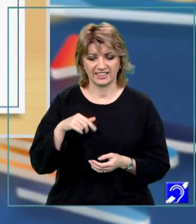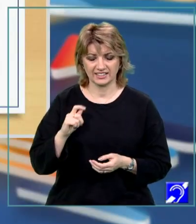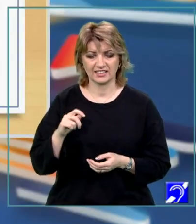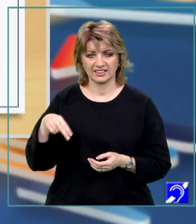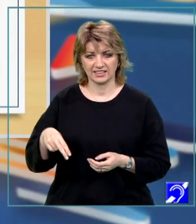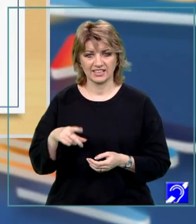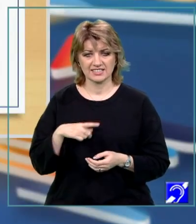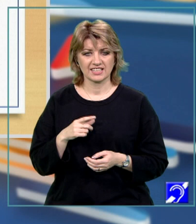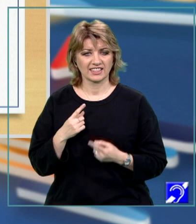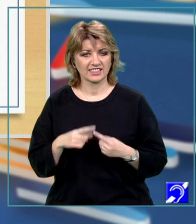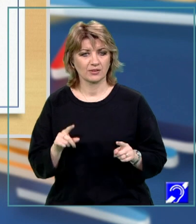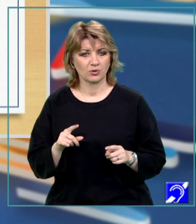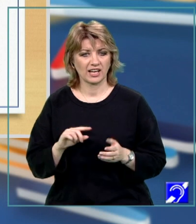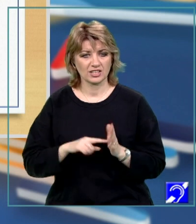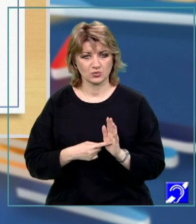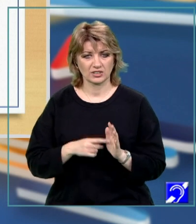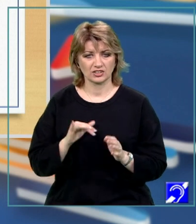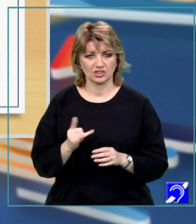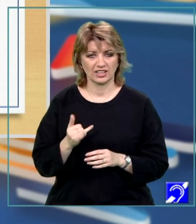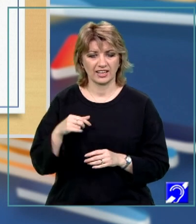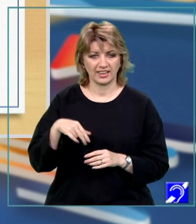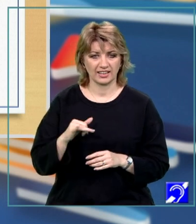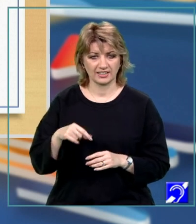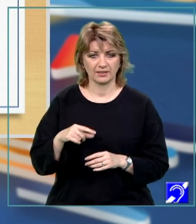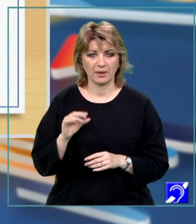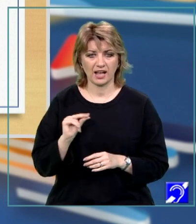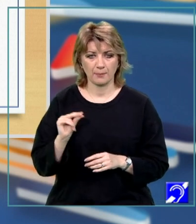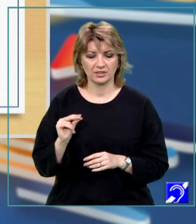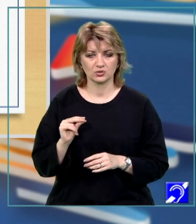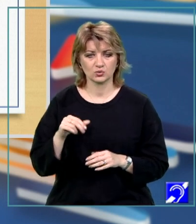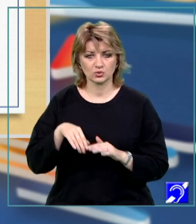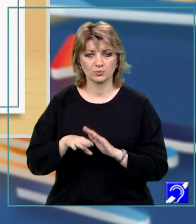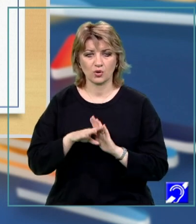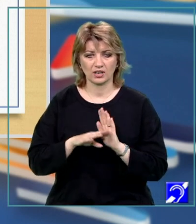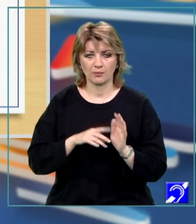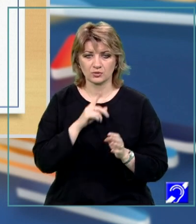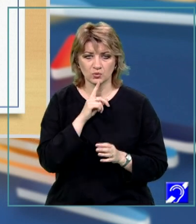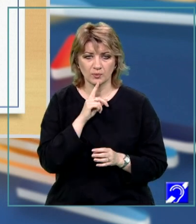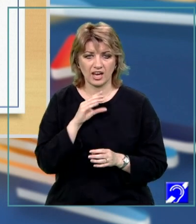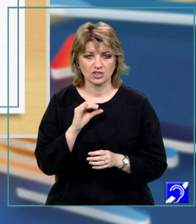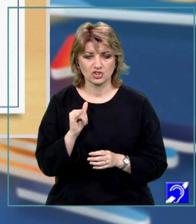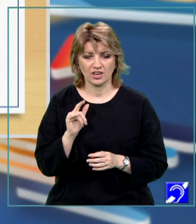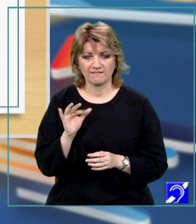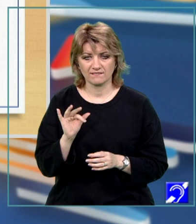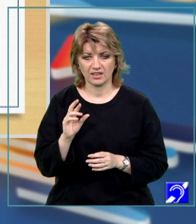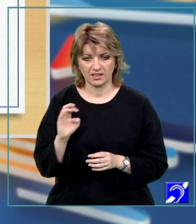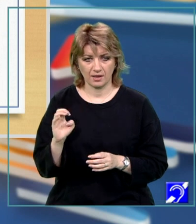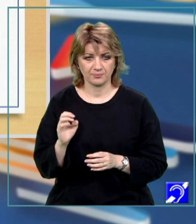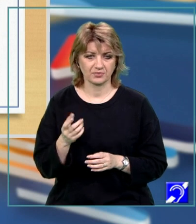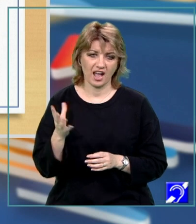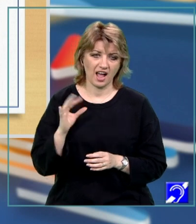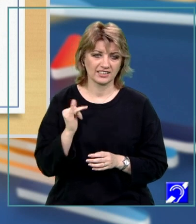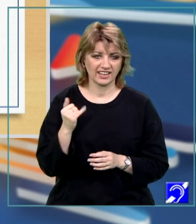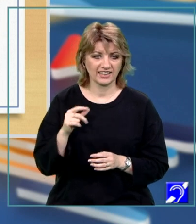tipul rezultatului întors și acest int n este parametru corespunzător subprogramului cu numele cifre. Un alt exemplu ar fi int